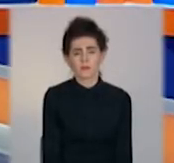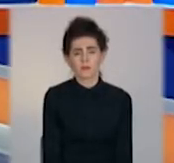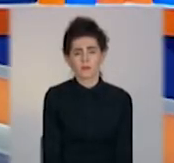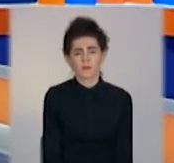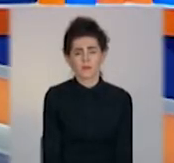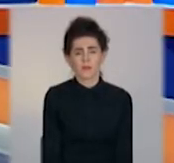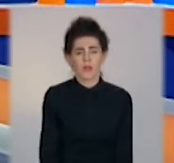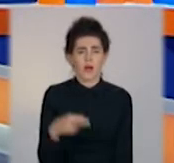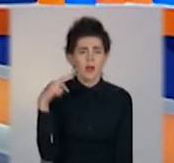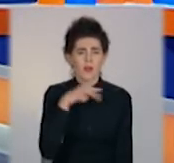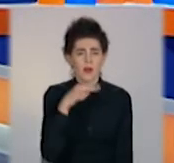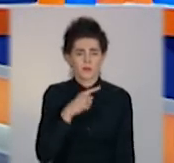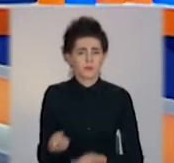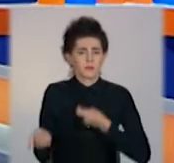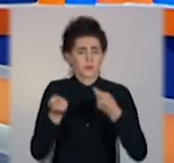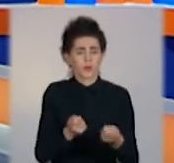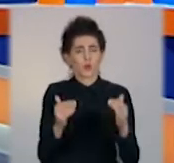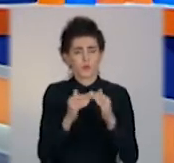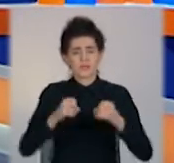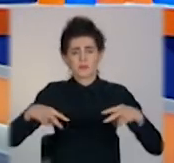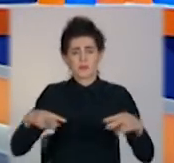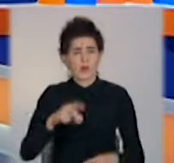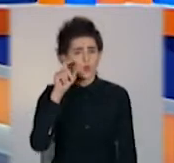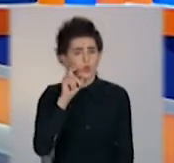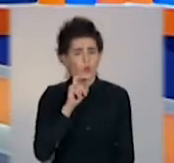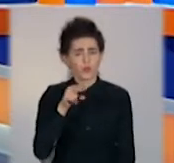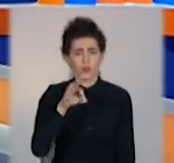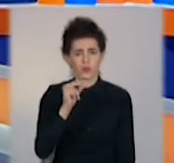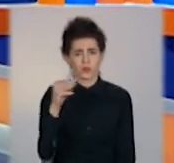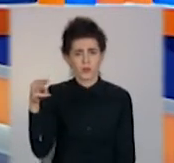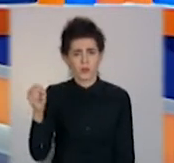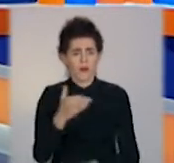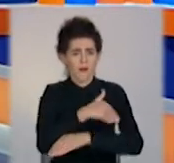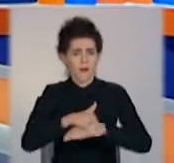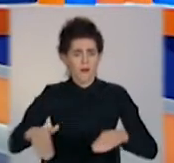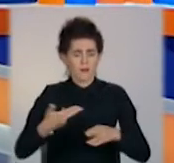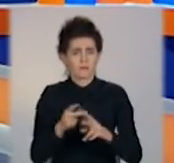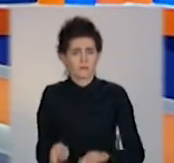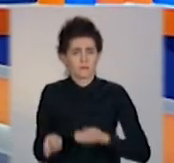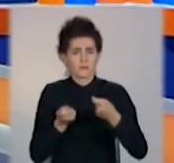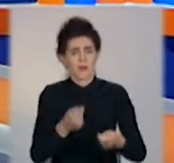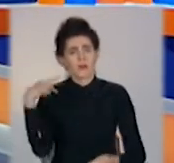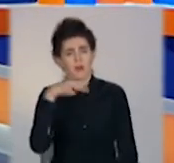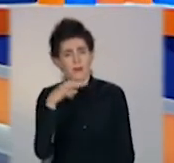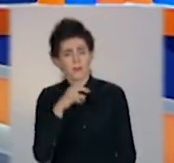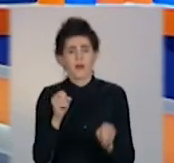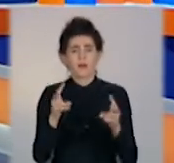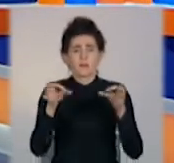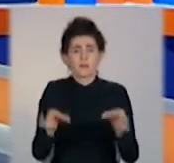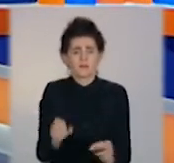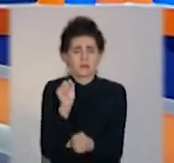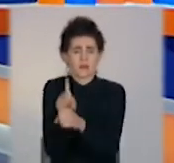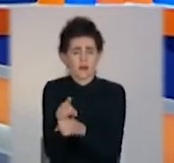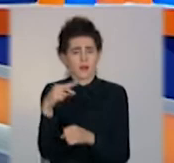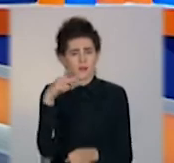Ліки додому. Укрпошта організувала адресну доставку медикаментів. Як замовити препарати та